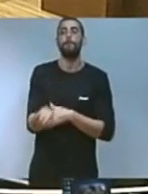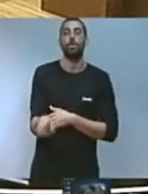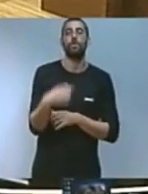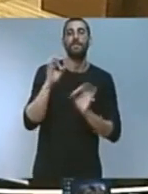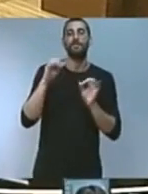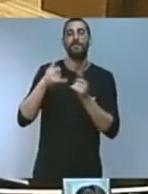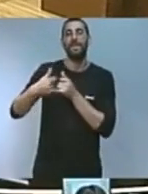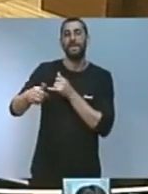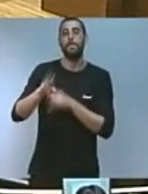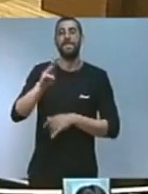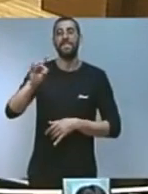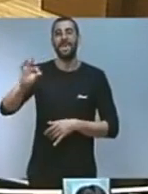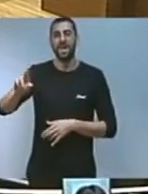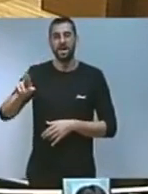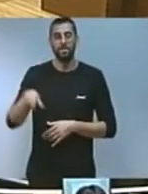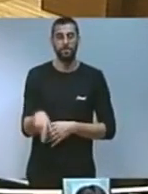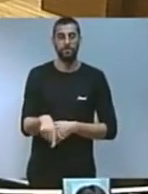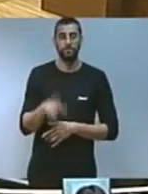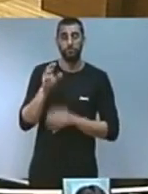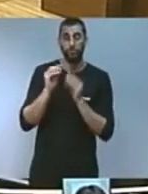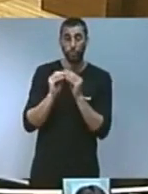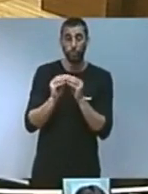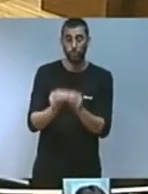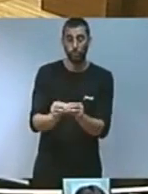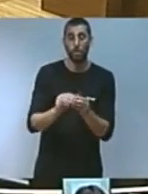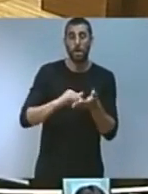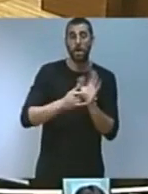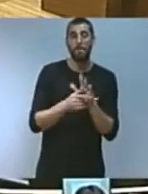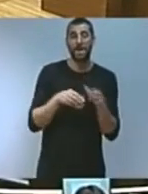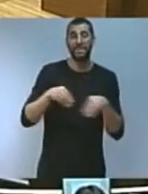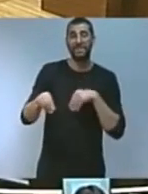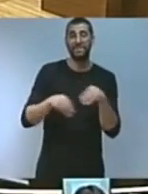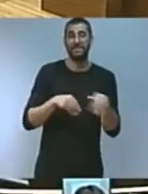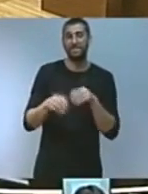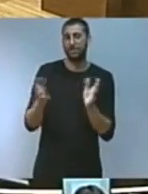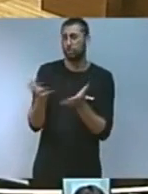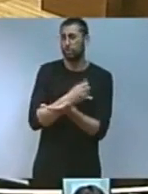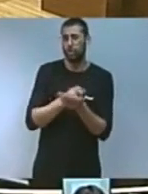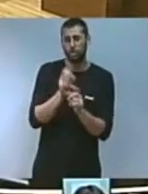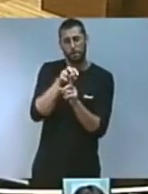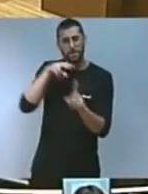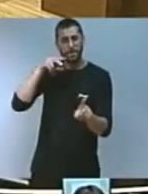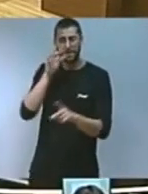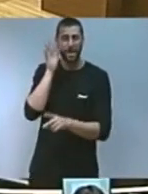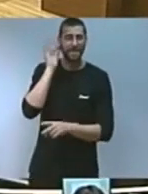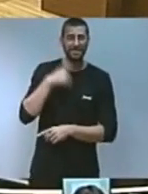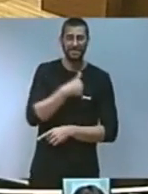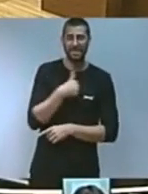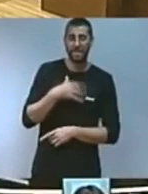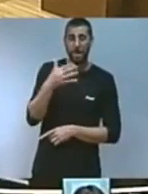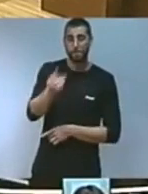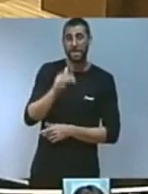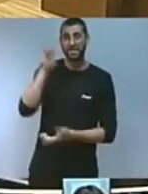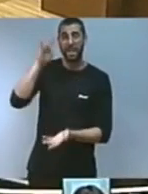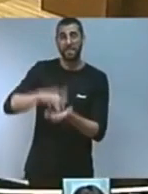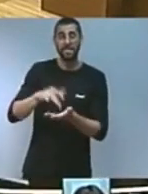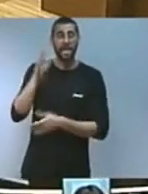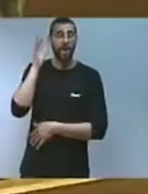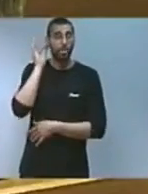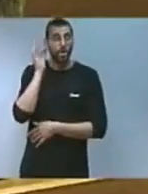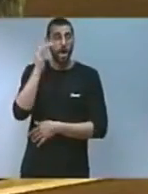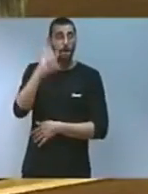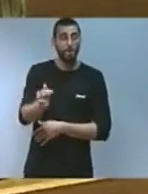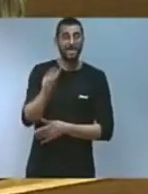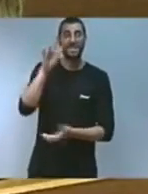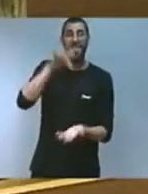PDR l'elaboració de tots els plans estratègics amb perspectiva de gènere i la celebració del dia de la dona rural